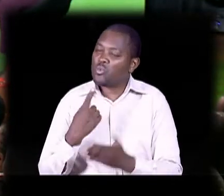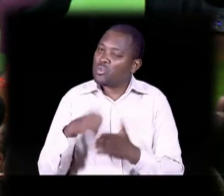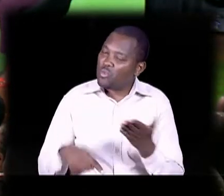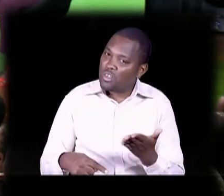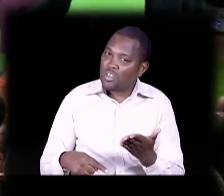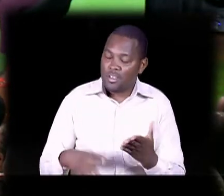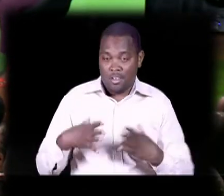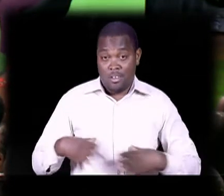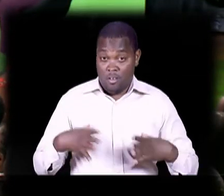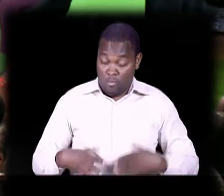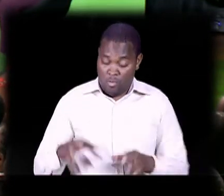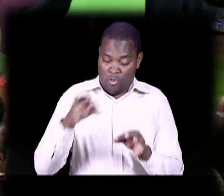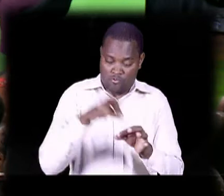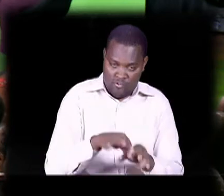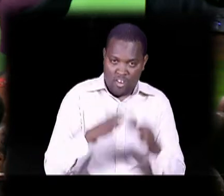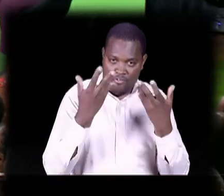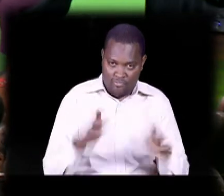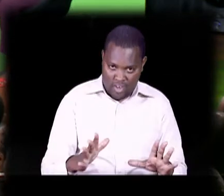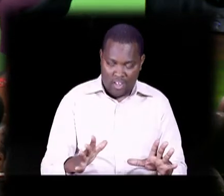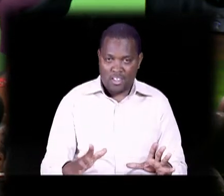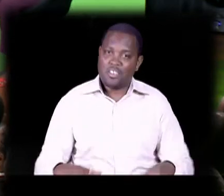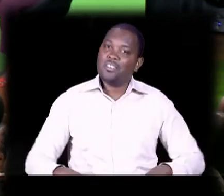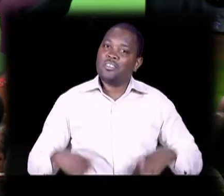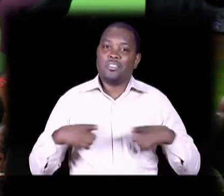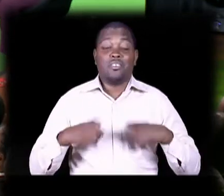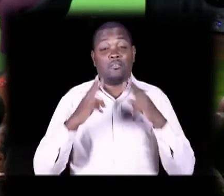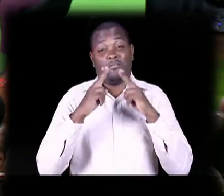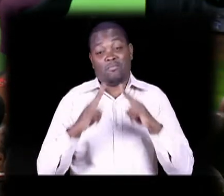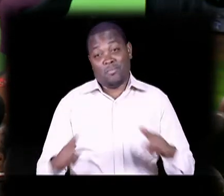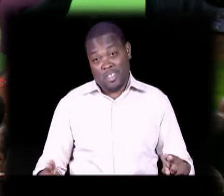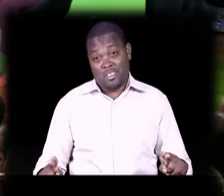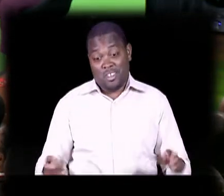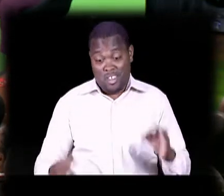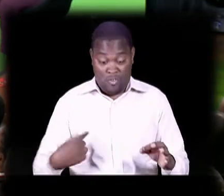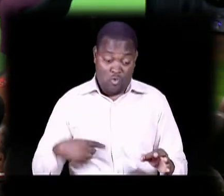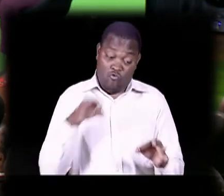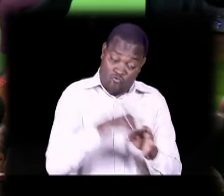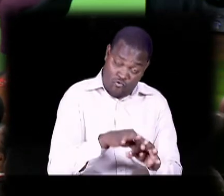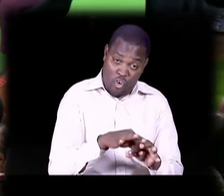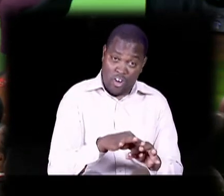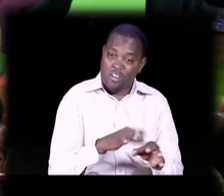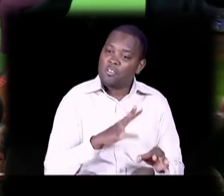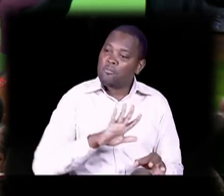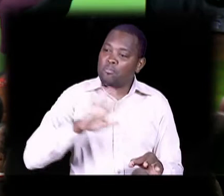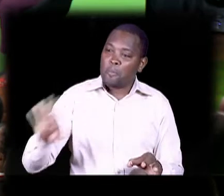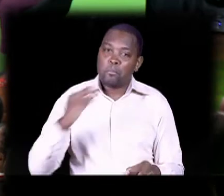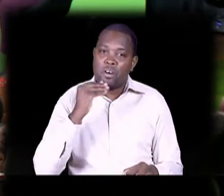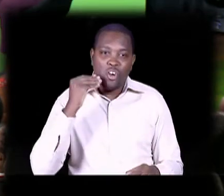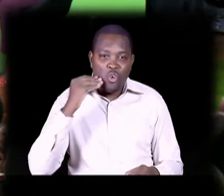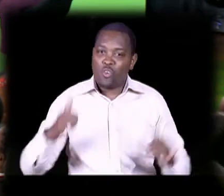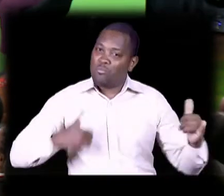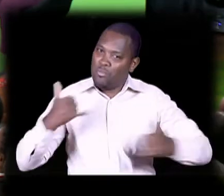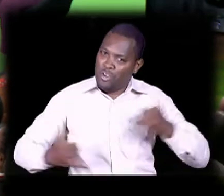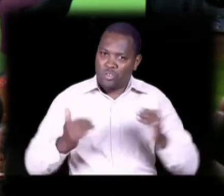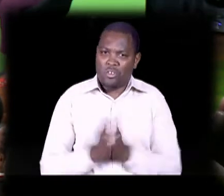kwa amani Ukiwa ukisha piga kura Na urudikuwa kwa nyumbani Huburudike na familia yako Bila kuleta vurugu